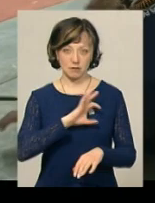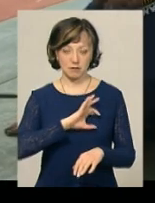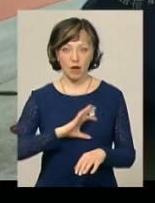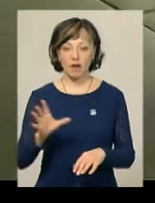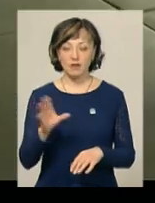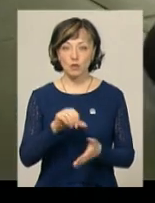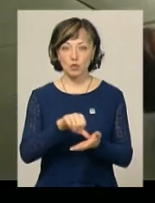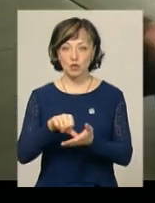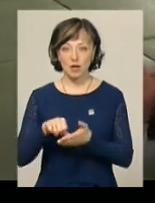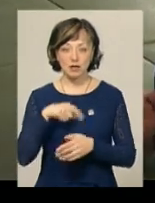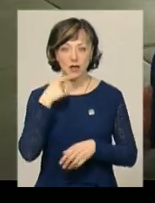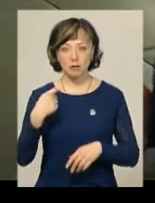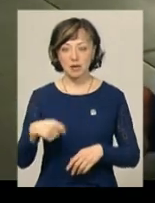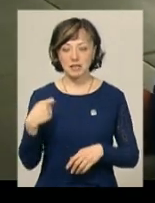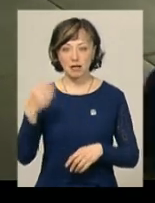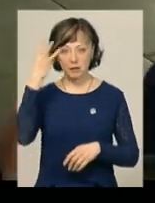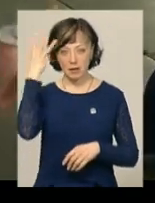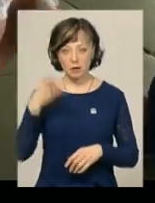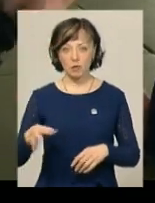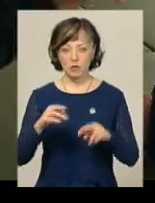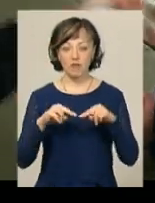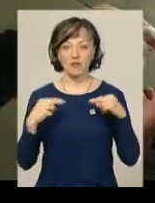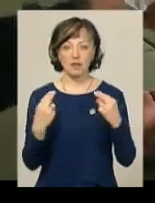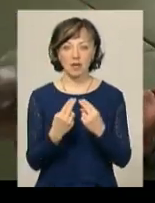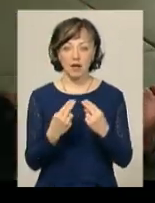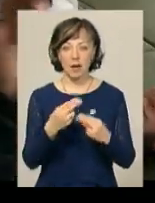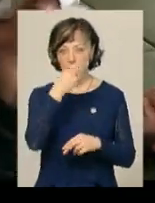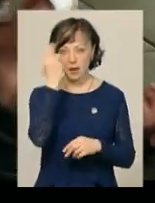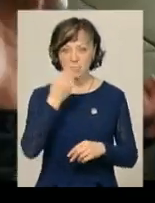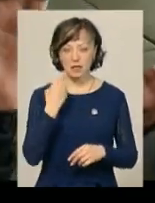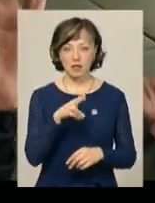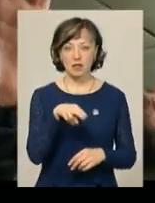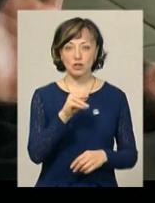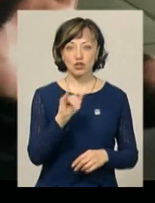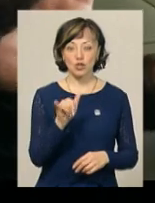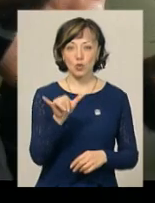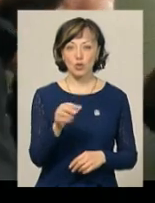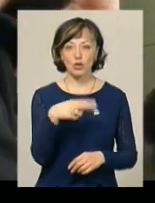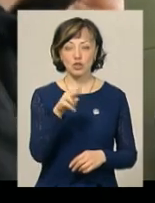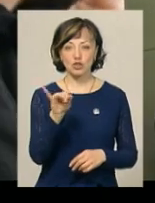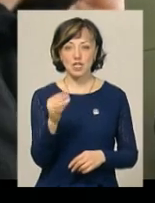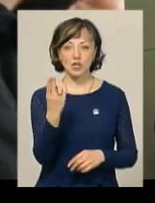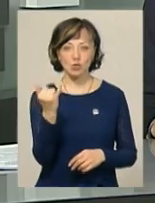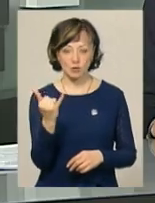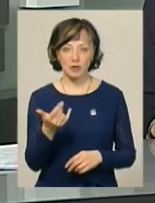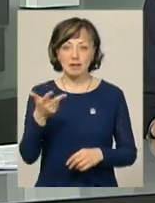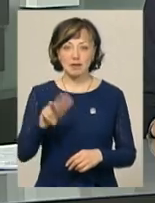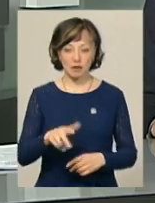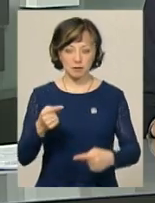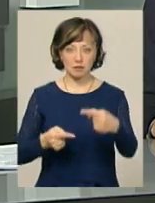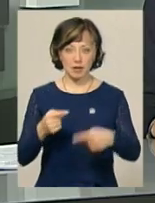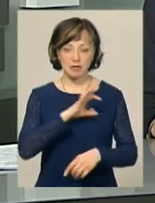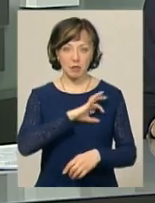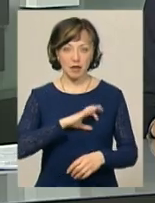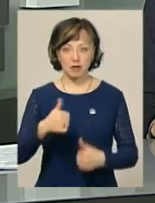Кожен з учасників, за словами президента Хмельницької обласної федерації бразильського джиу-джитсу Ростислава Рибака, провів не менше трьох сутичок. За